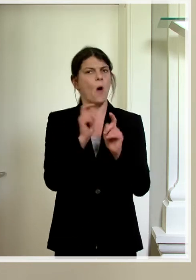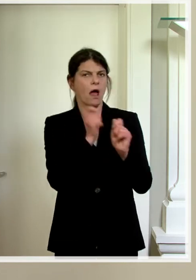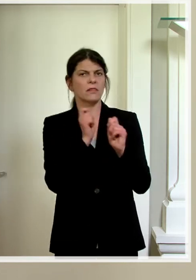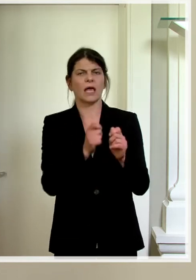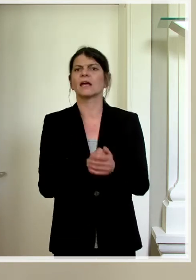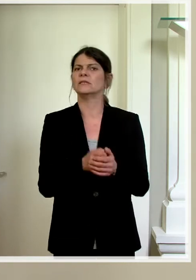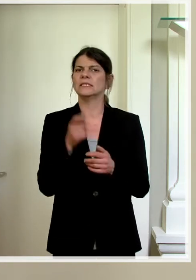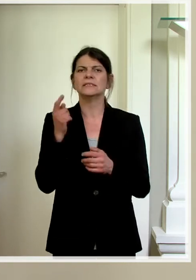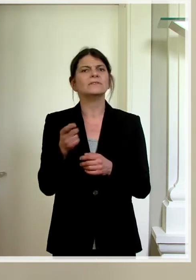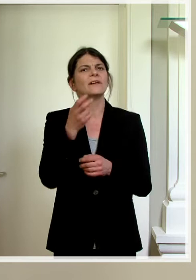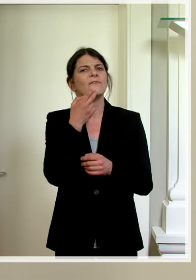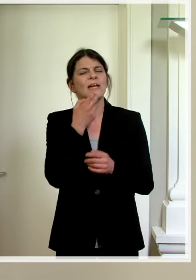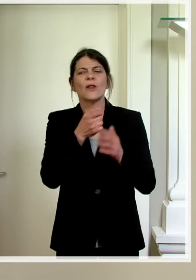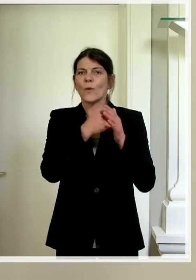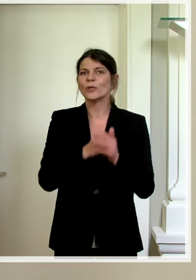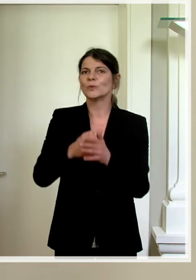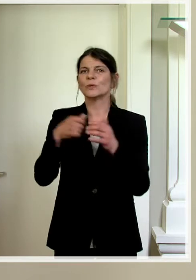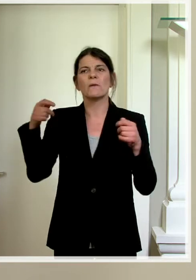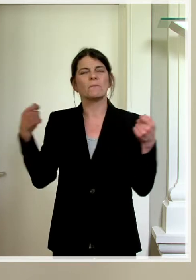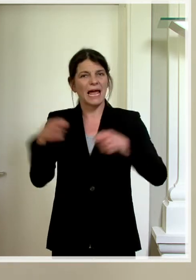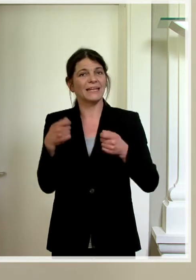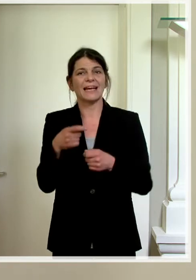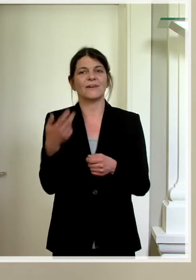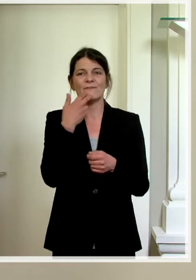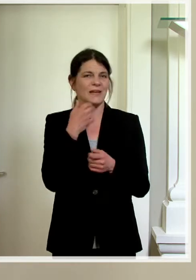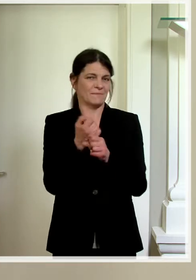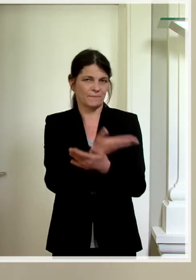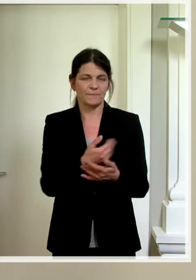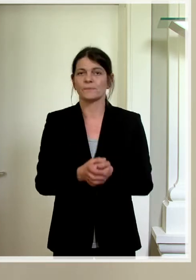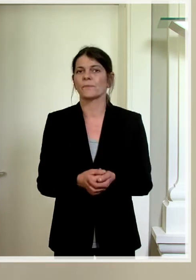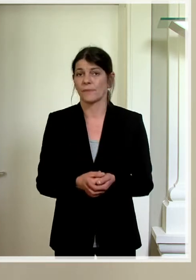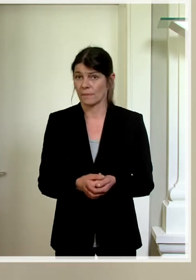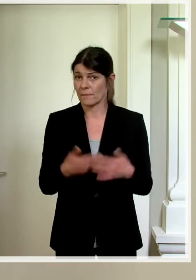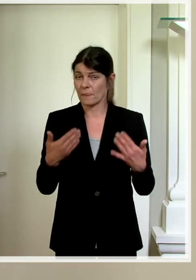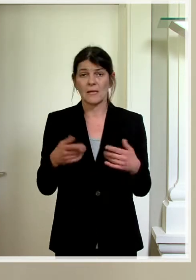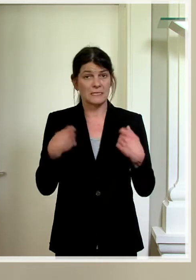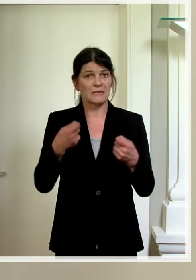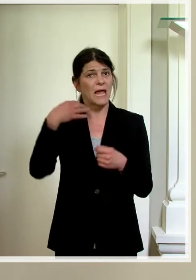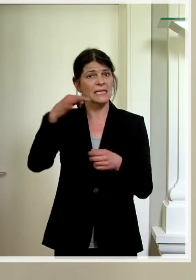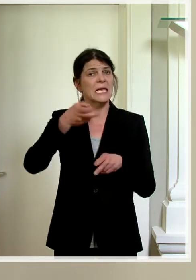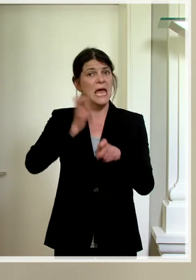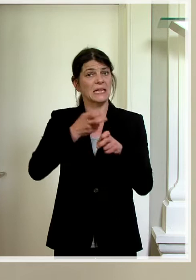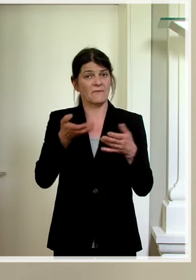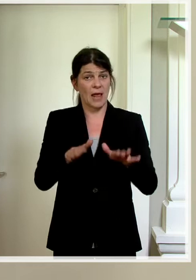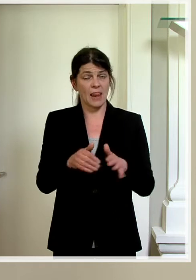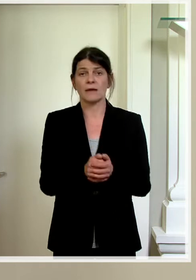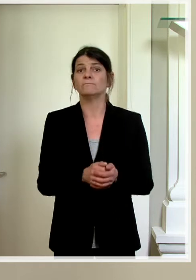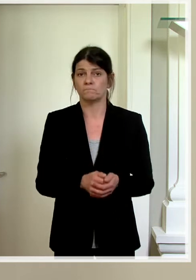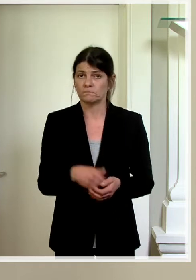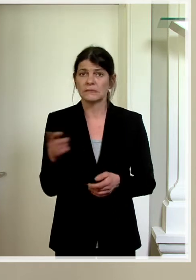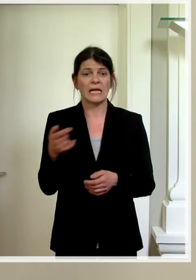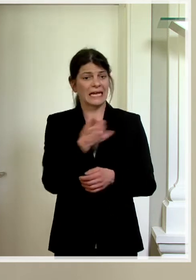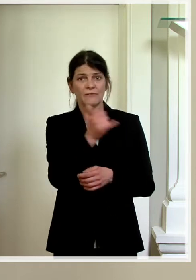die zur Ausrichtung von Unterstützungsbeiträgen eingegangen sind. Es gibt einzelne Härtefälle, die